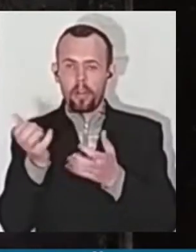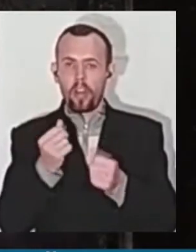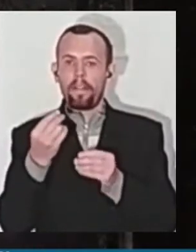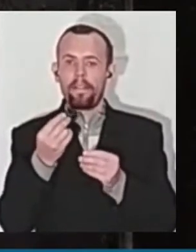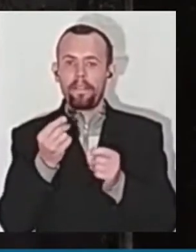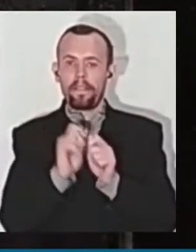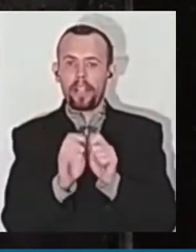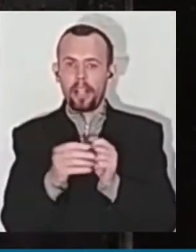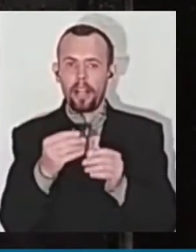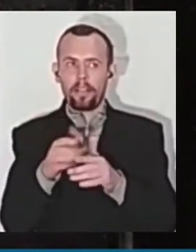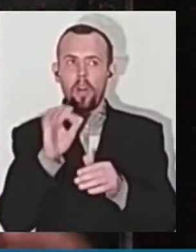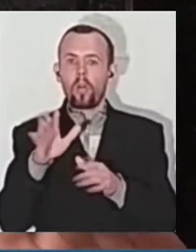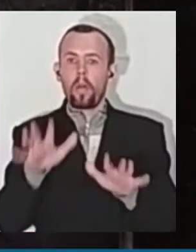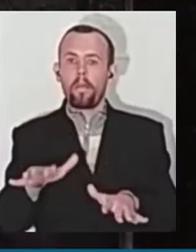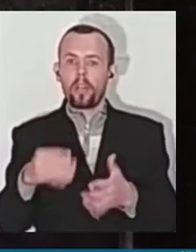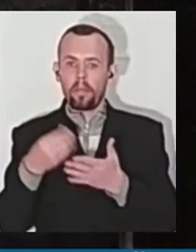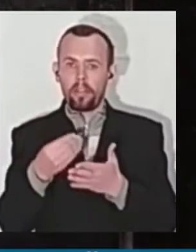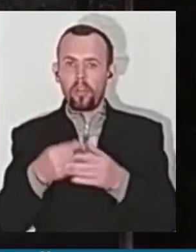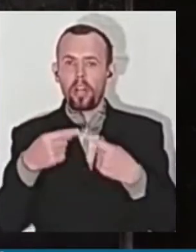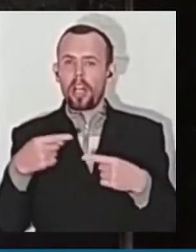місних бюджетів, різних рівень,